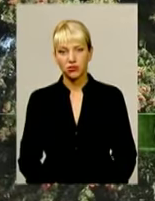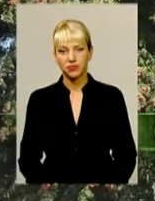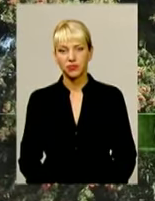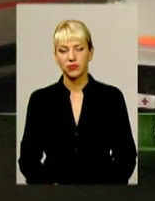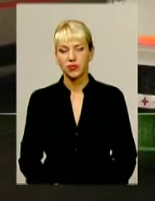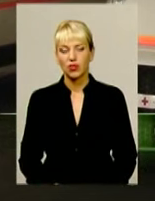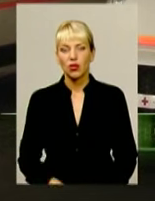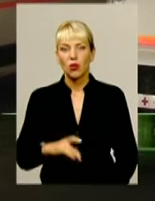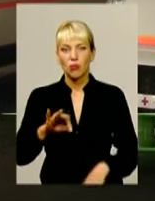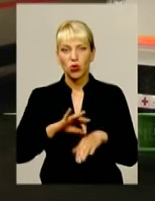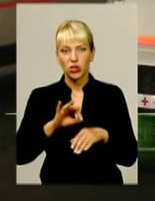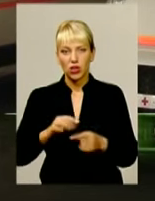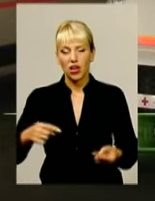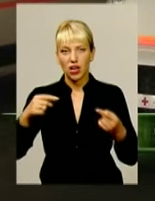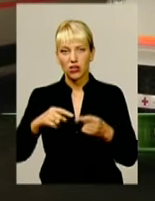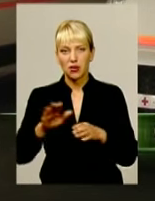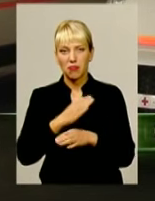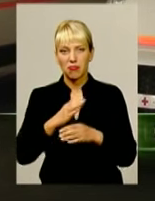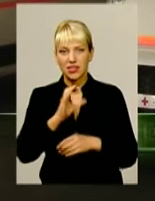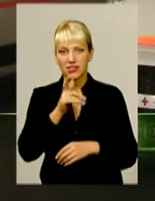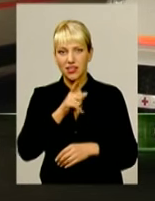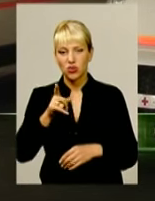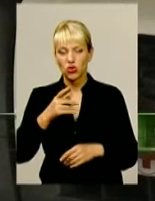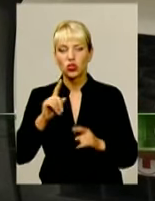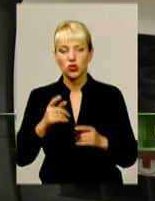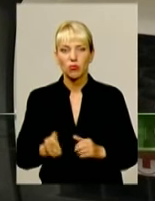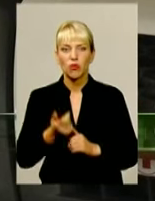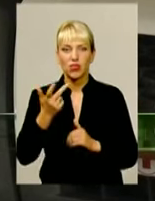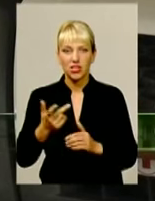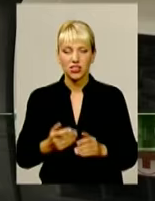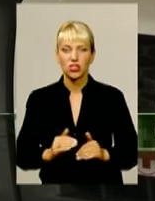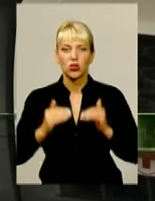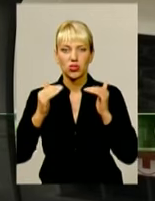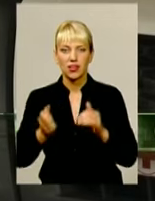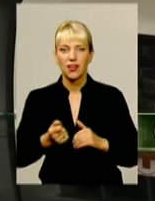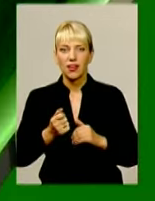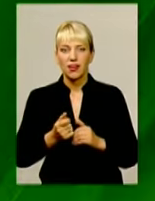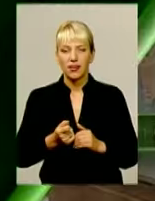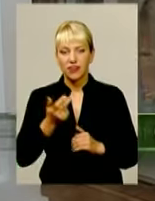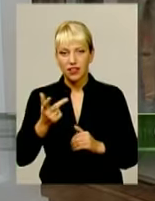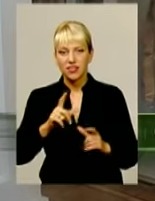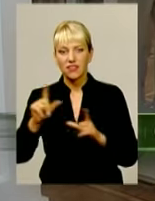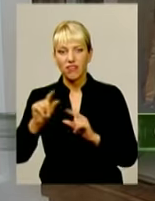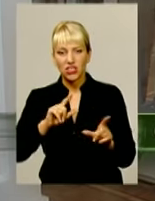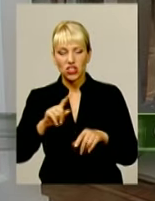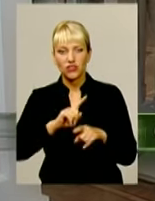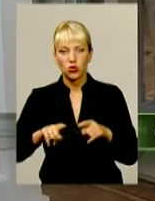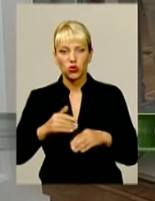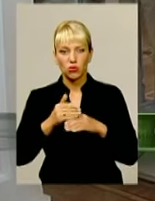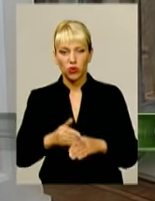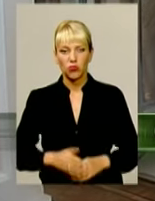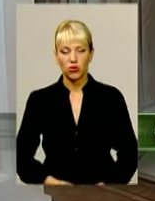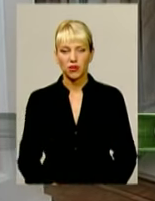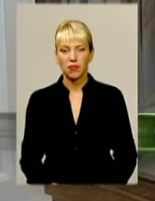Пронедуги характерні для міжсезоння. Або чому в рази зросла кількість виїздів швидкої допомоги. 5 вересня